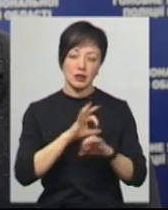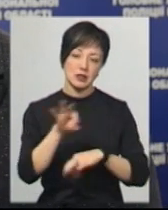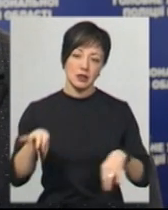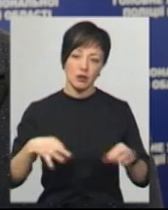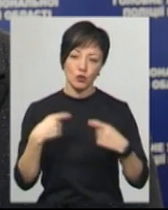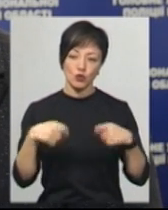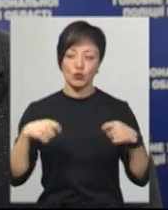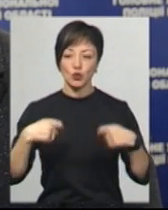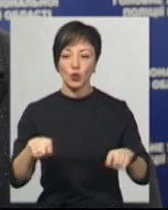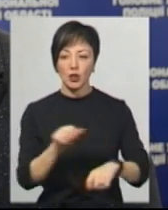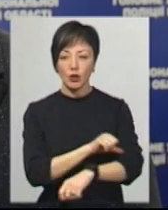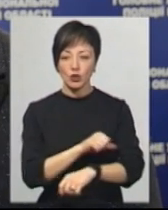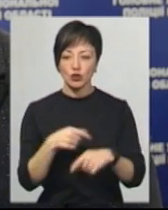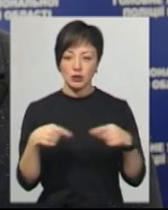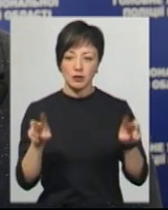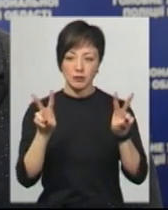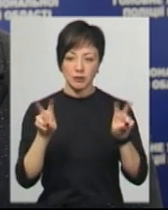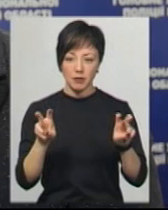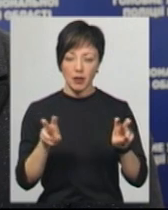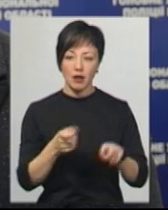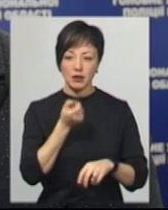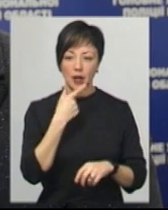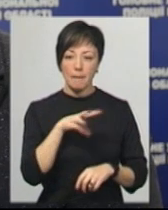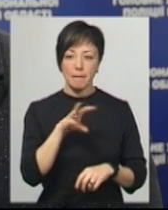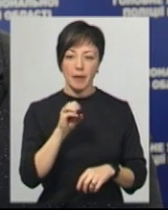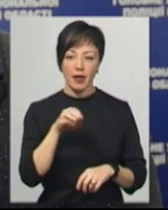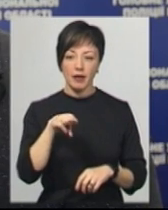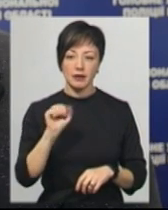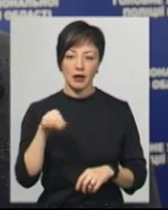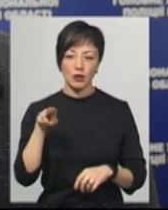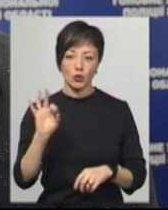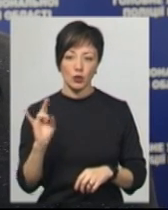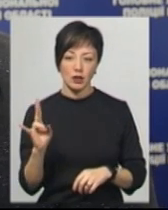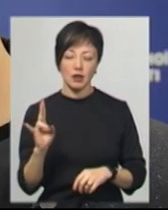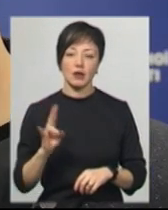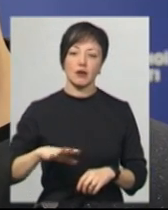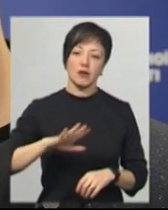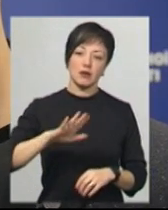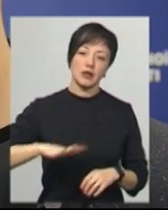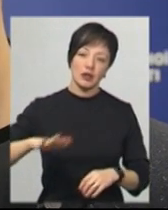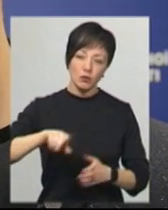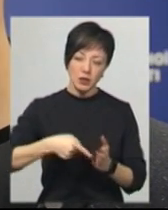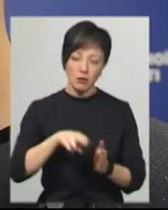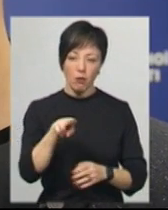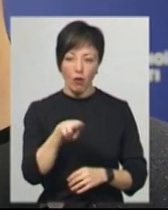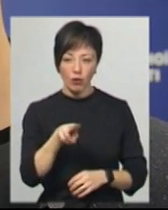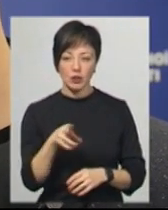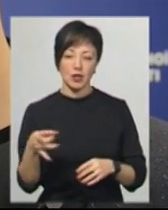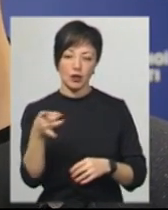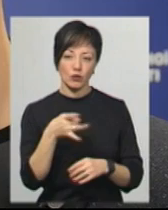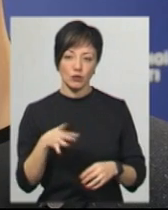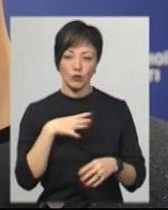збуту наркотичного засобу, кристалічного метадону на території міста Полонного, також район. Було проведено ряд оперативних